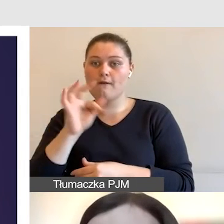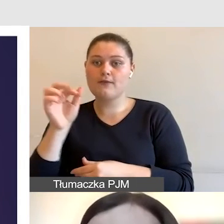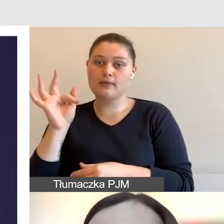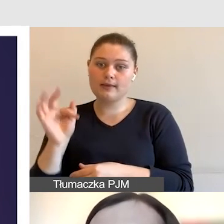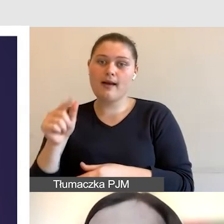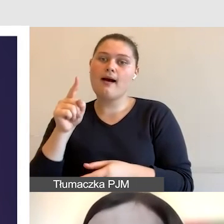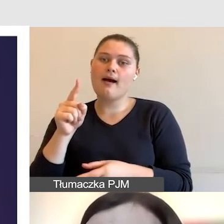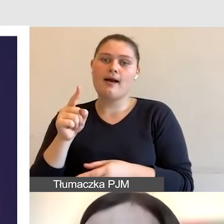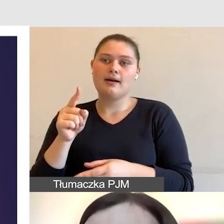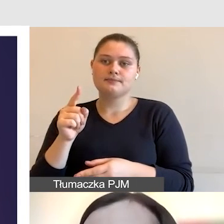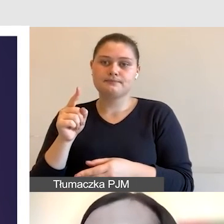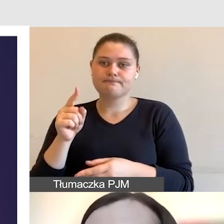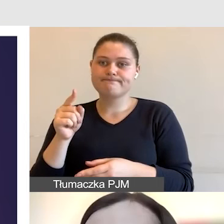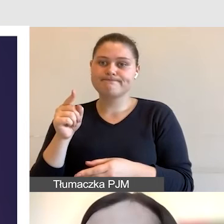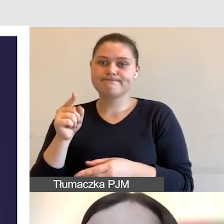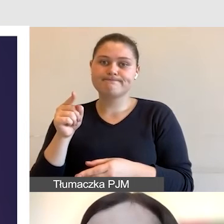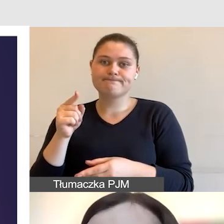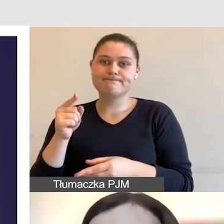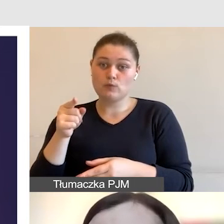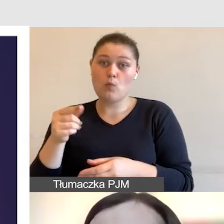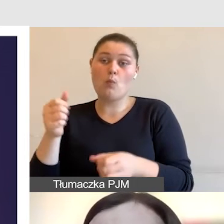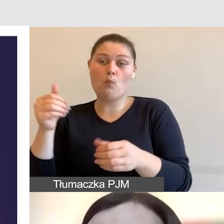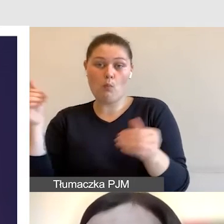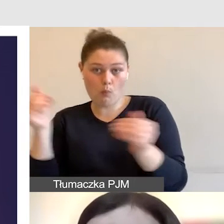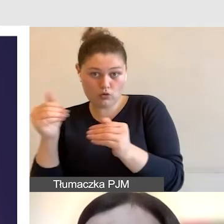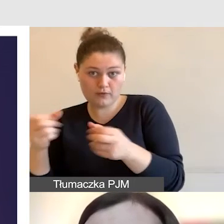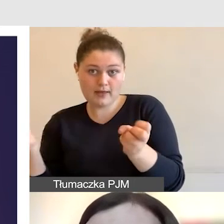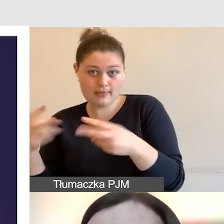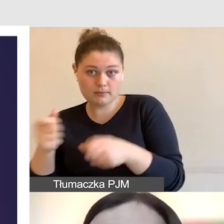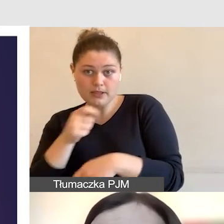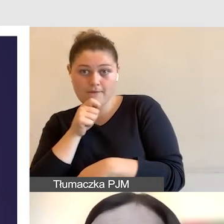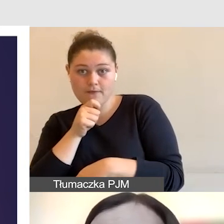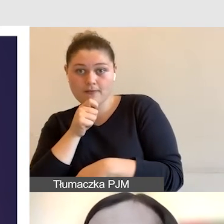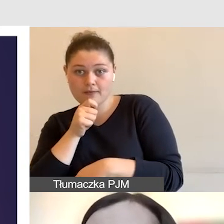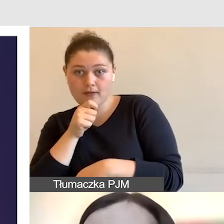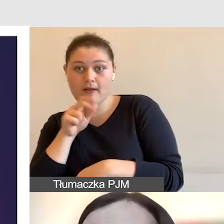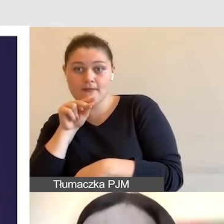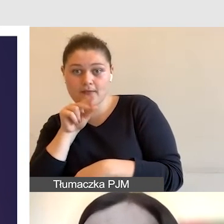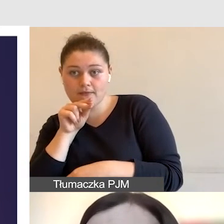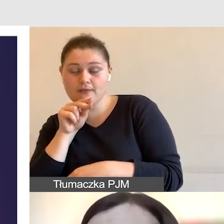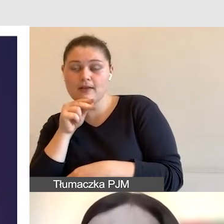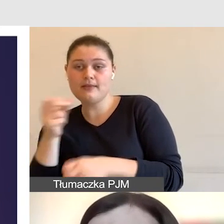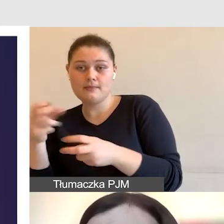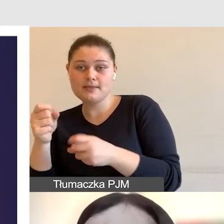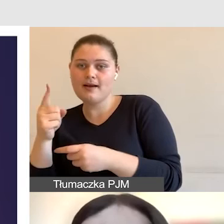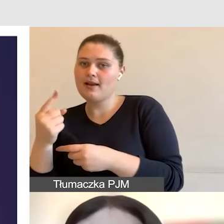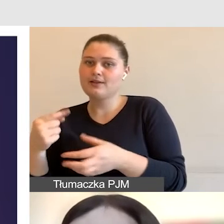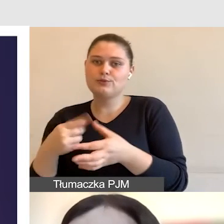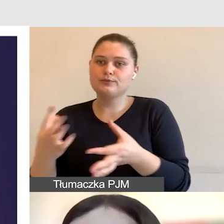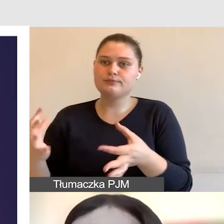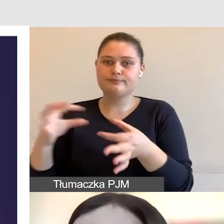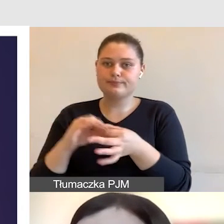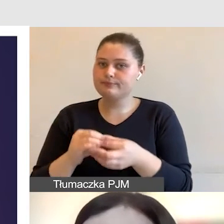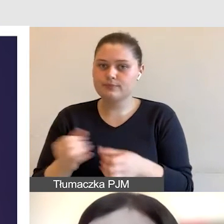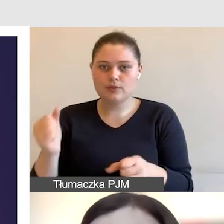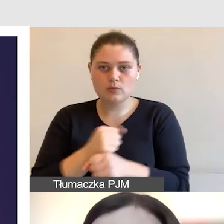możliwości podpięcia się z napisami do prezentacji moderowanymi przez człowieka. Trzeba je